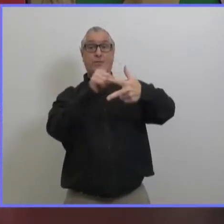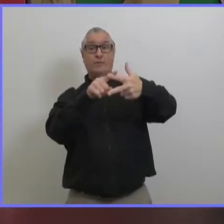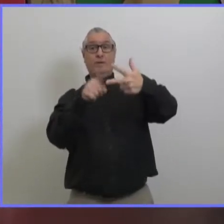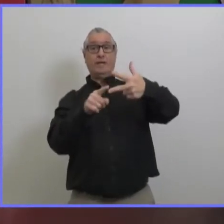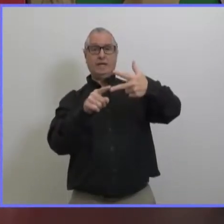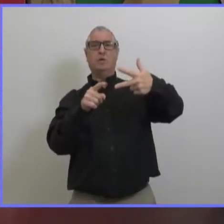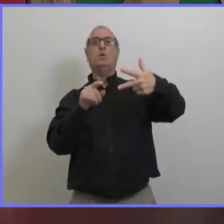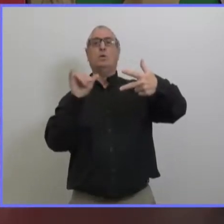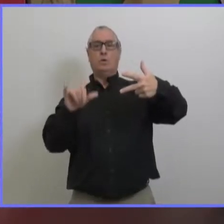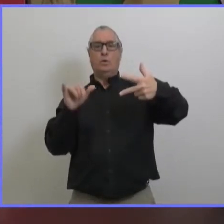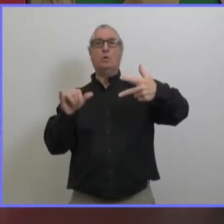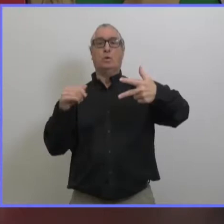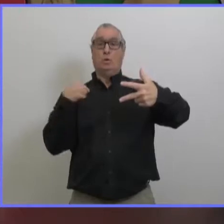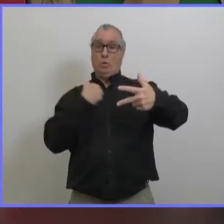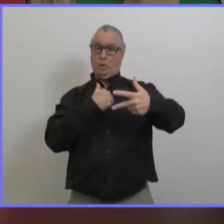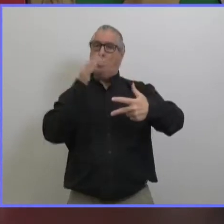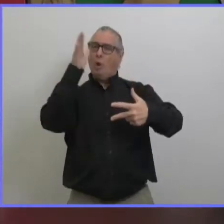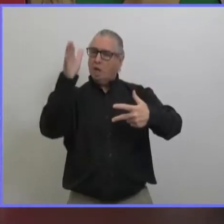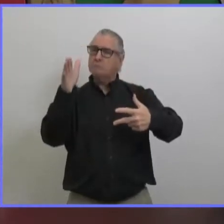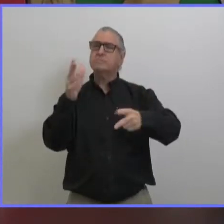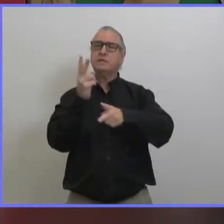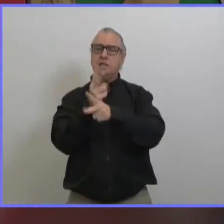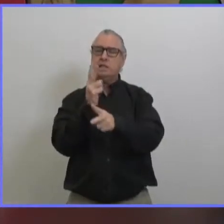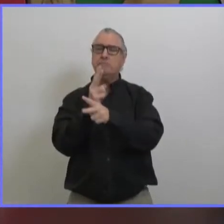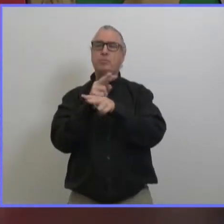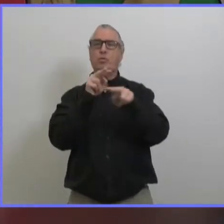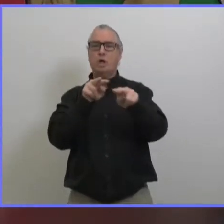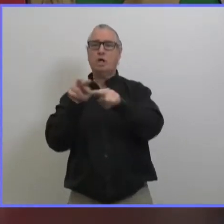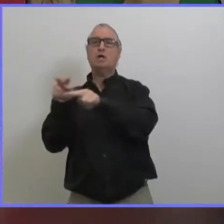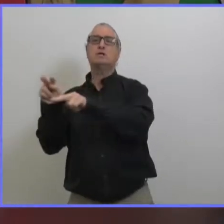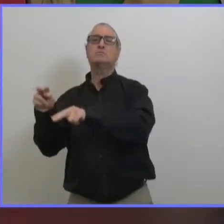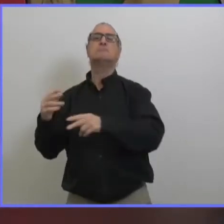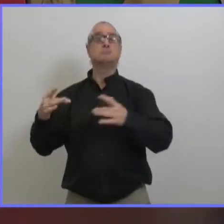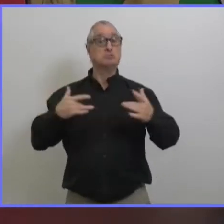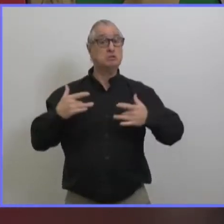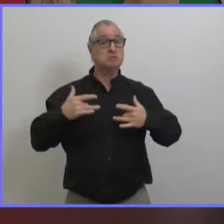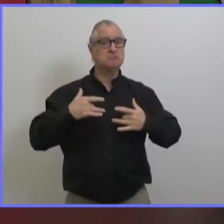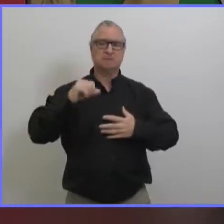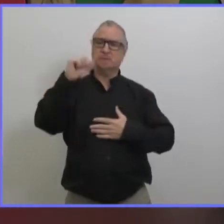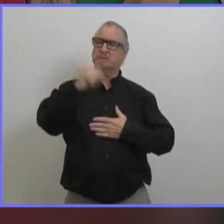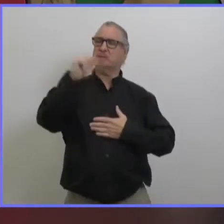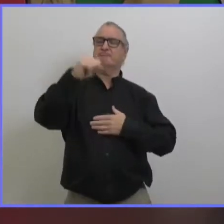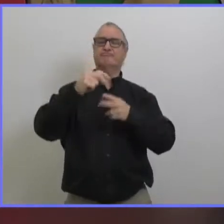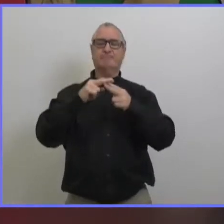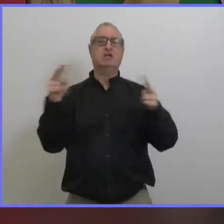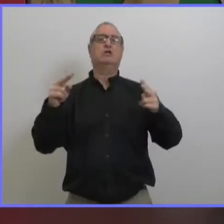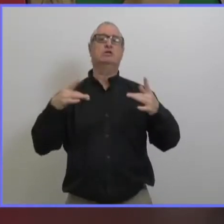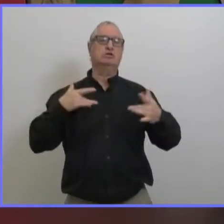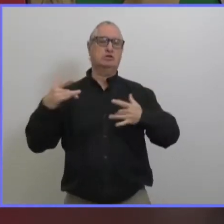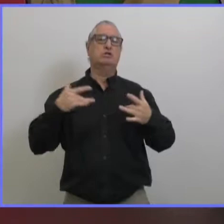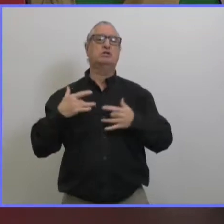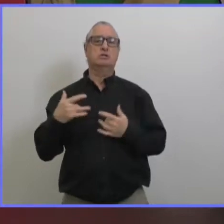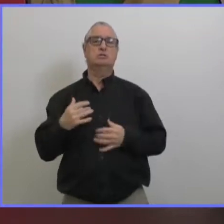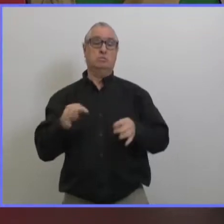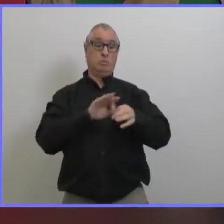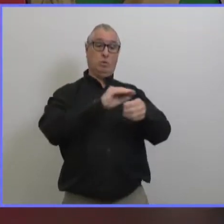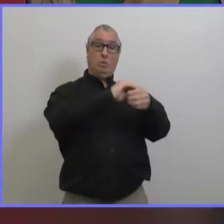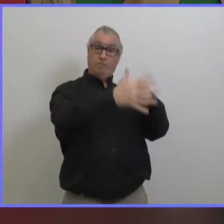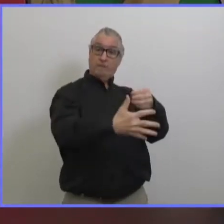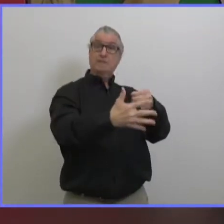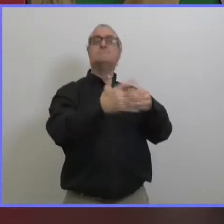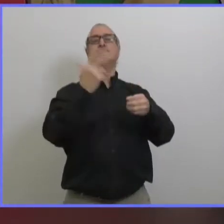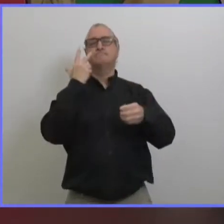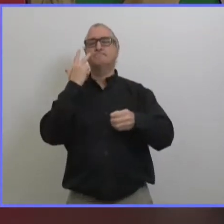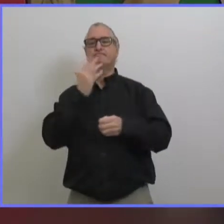préoccupant nous savons que nos chiffres vont dans la bonne direction au manitoba nous avons